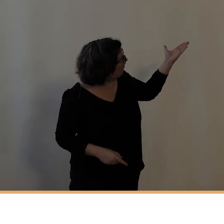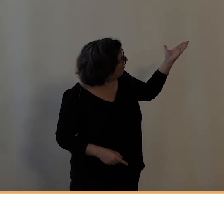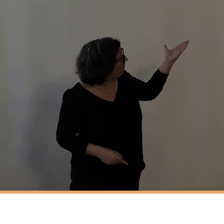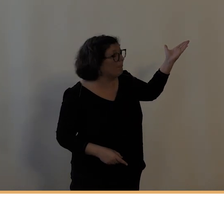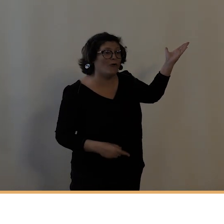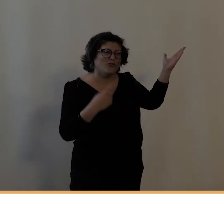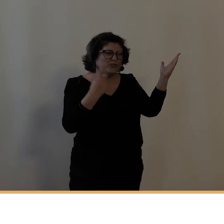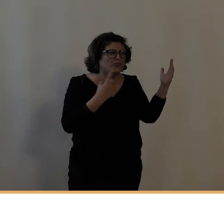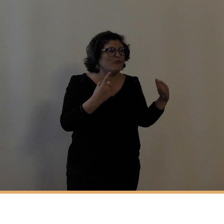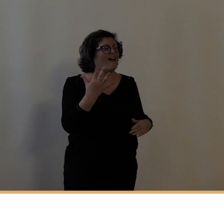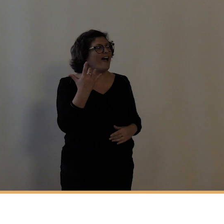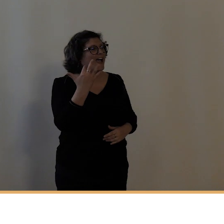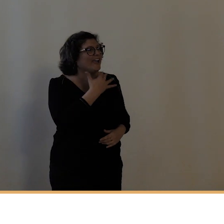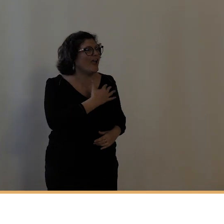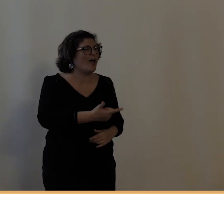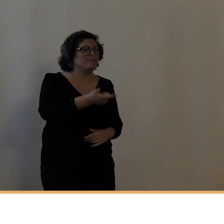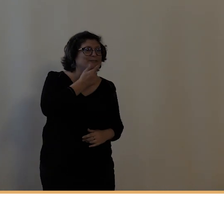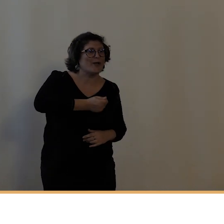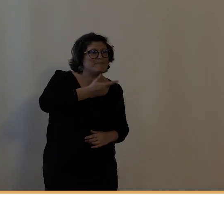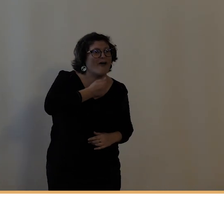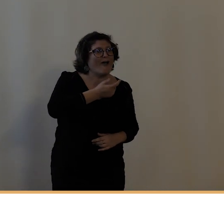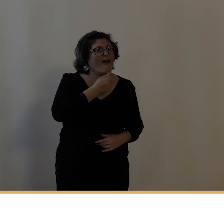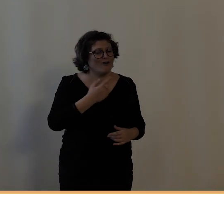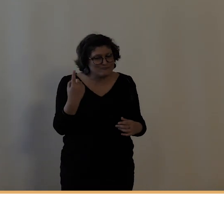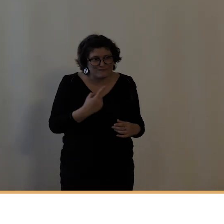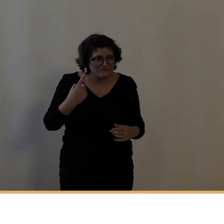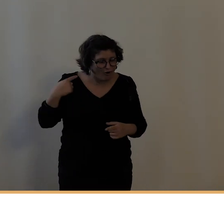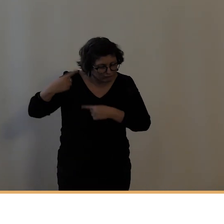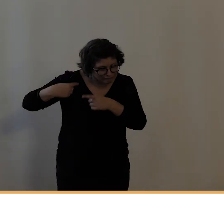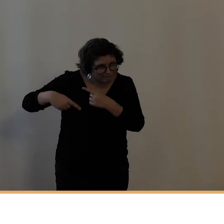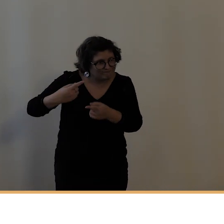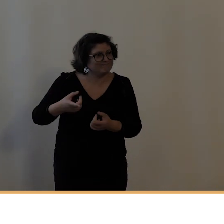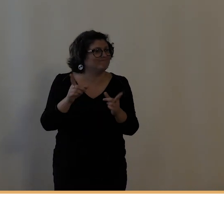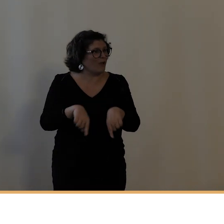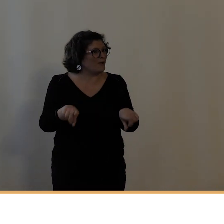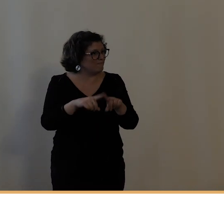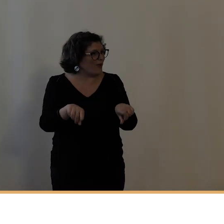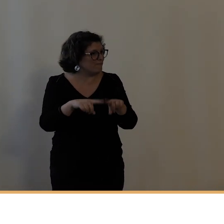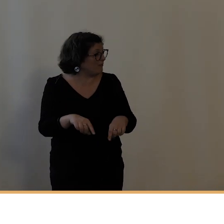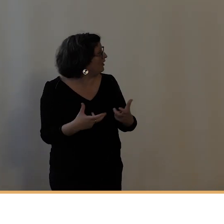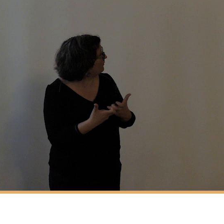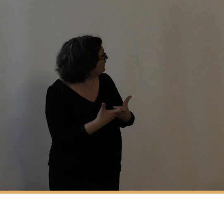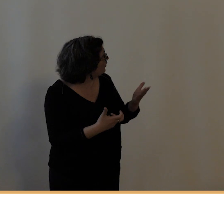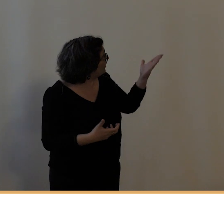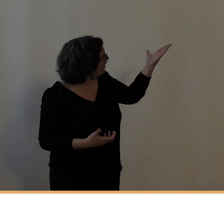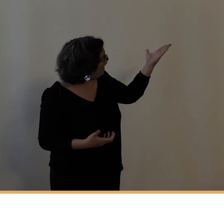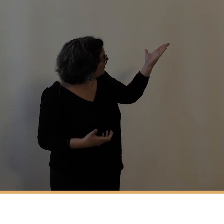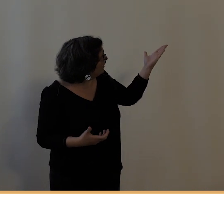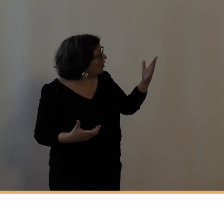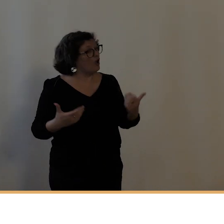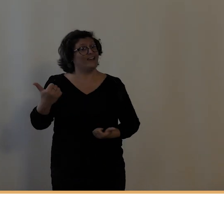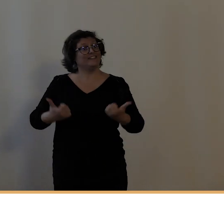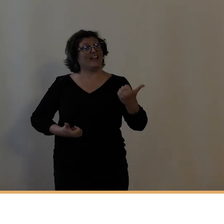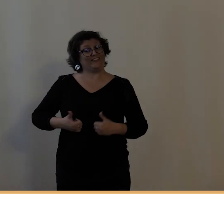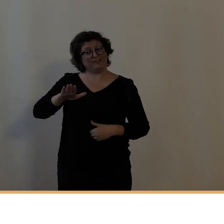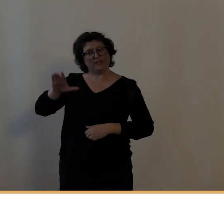approche populaire et là, toujours avec la même organisation. Il s'agit en l'occurrence, ici, toujours du comité des fêtes de la ville